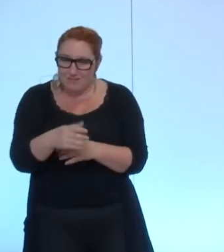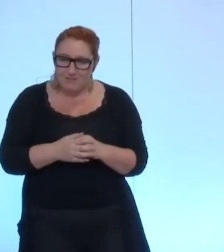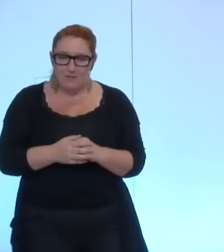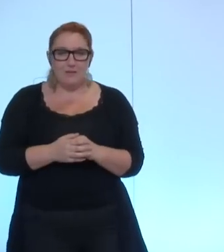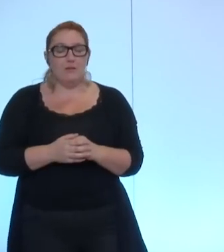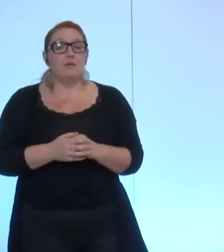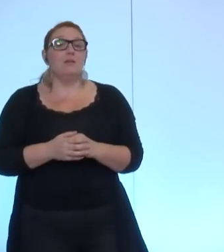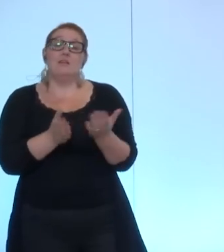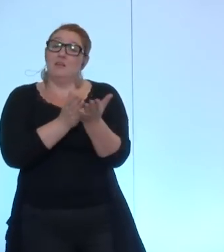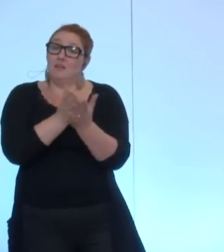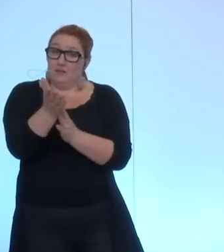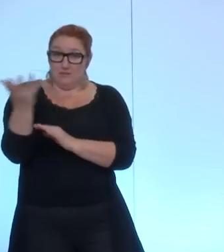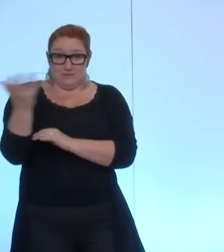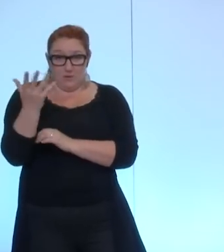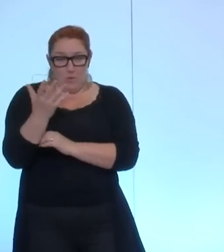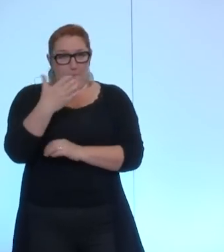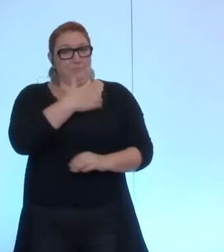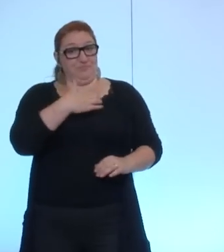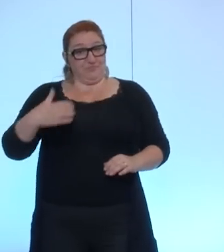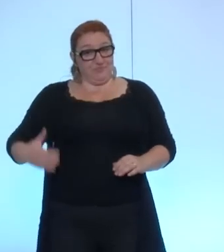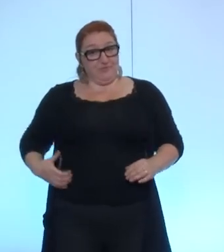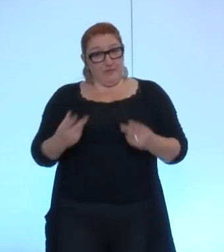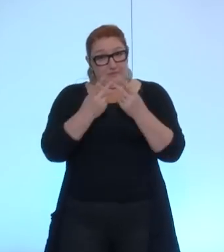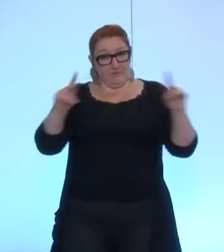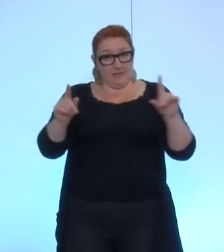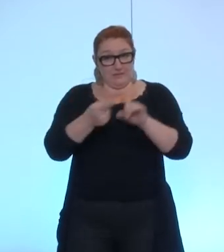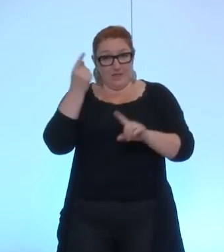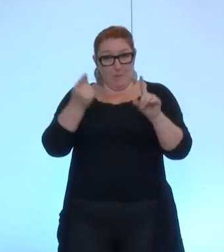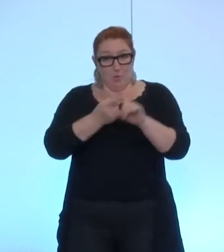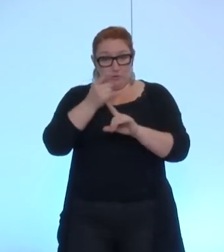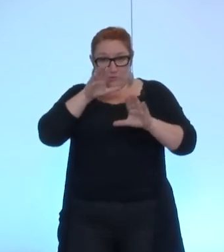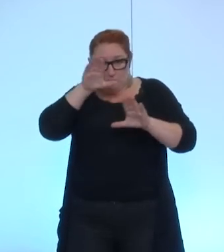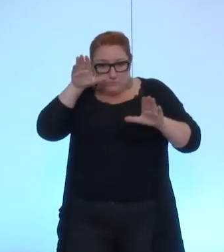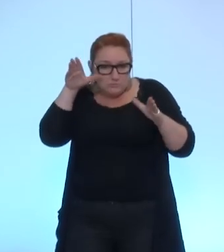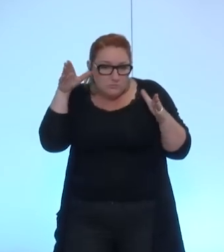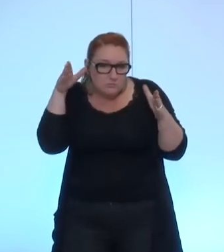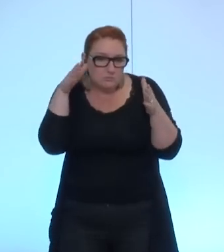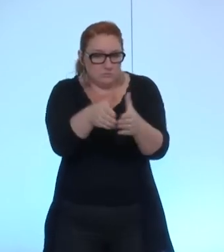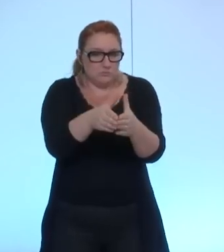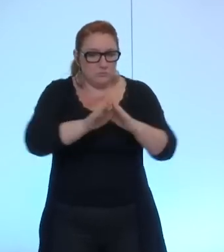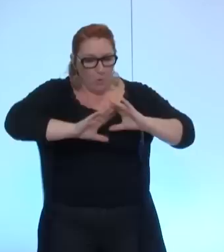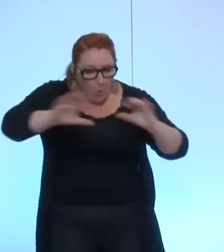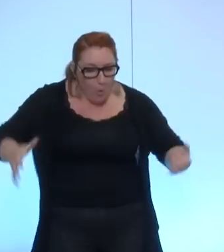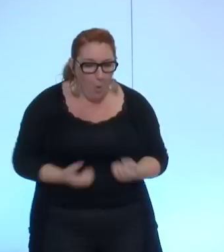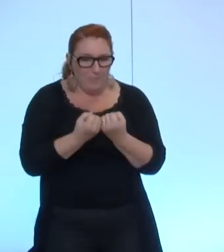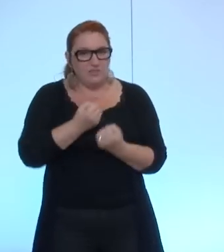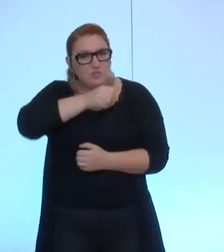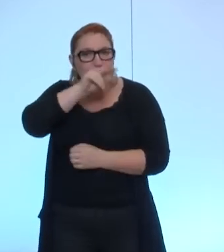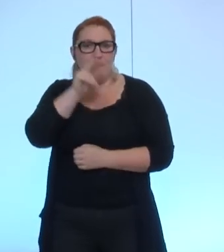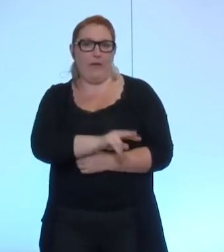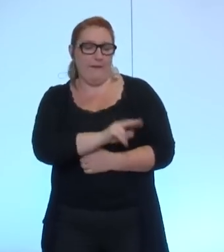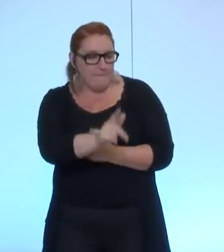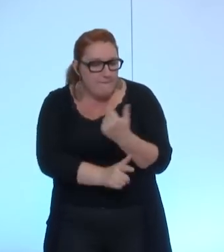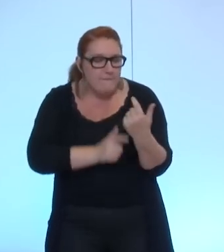Ça ne veut seulement dire que cette ville, elle doit se recentrer à ses tâches, à ses compétences qui sont les siennes